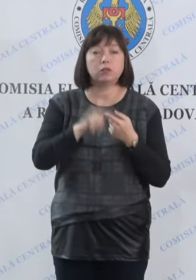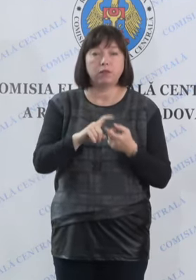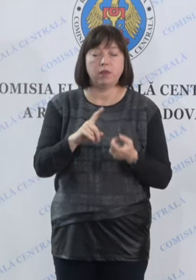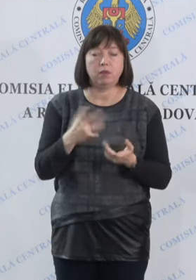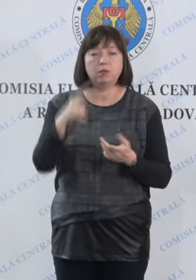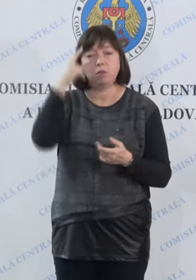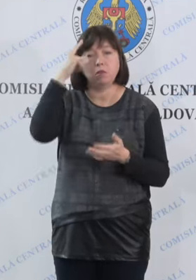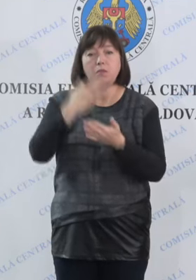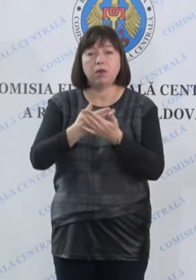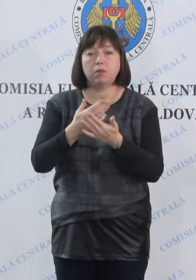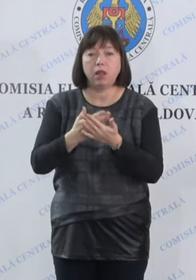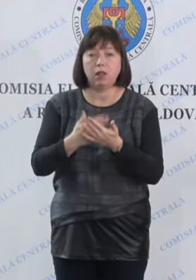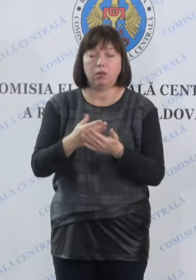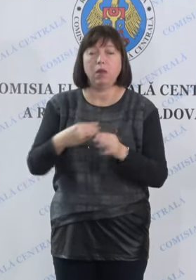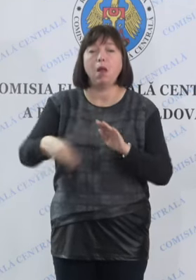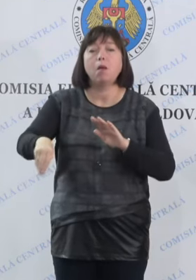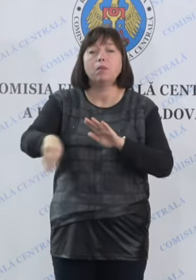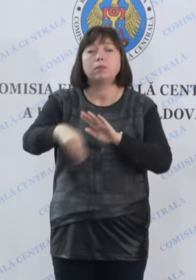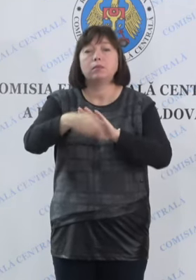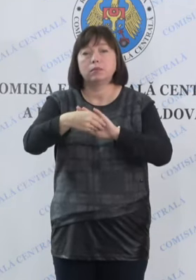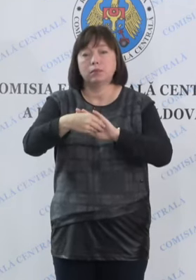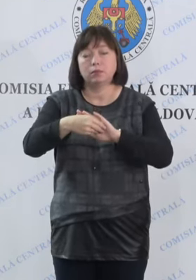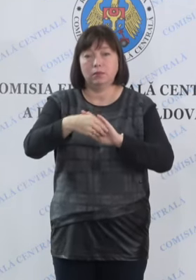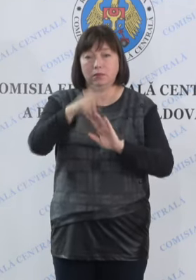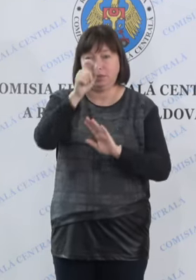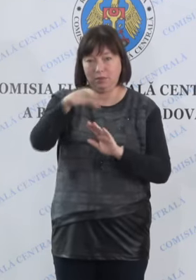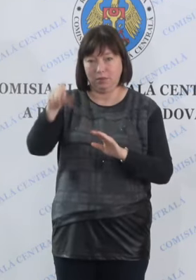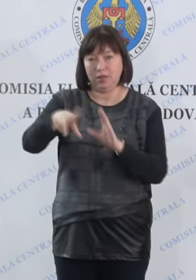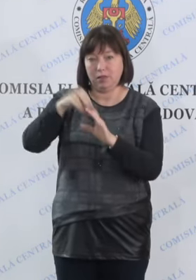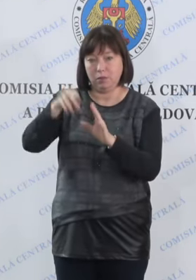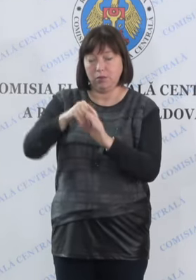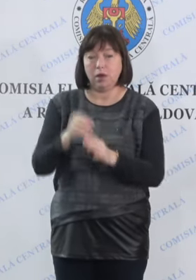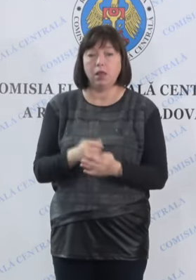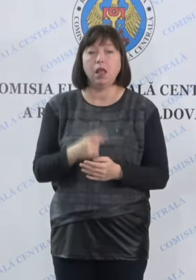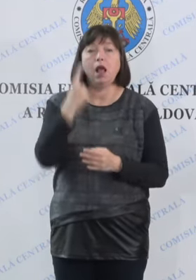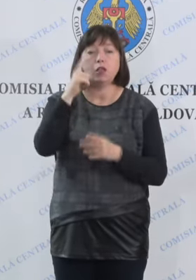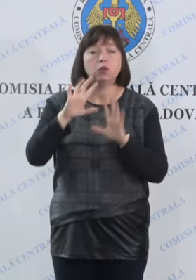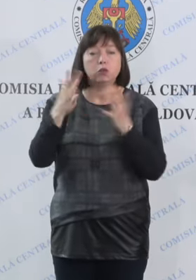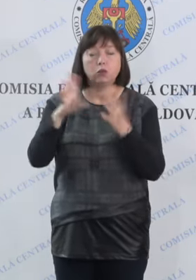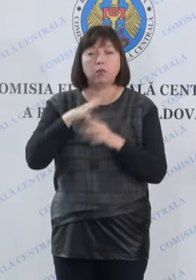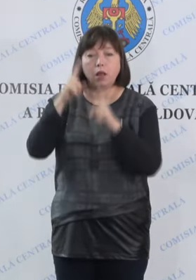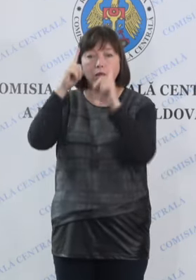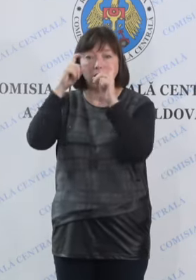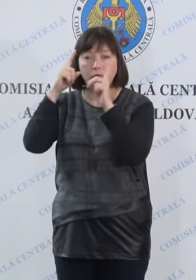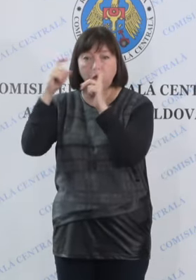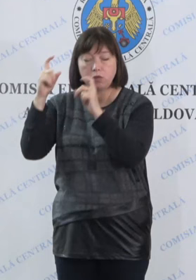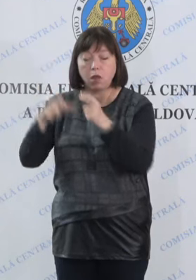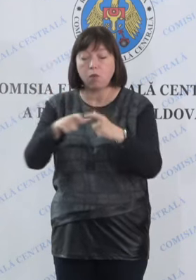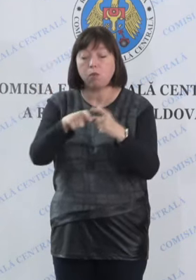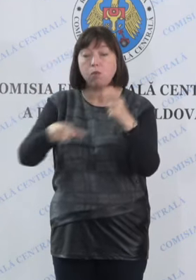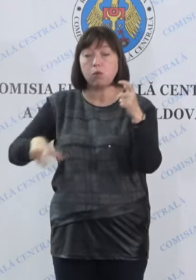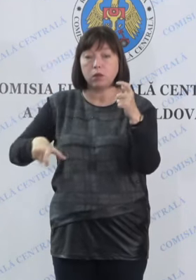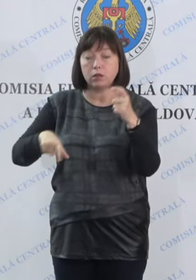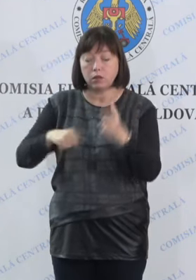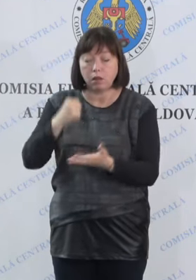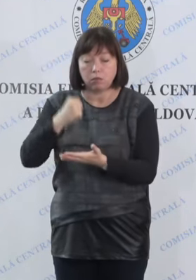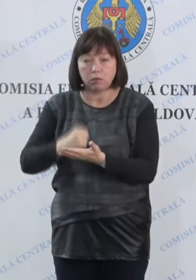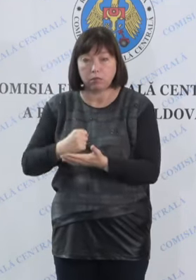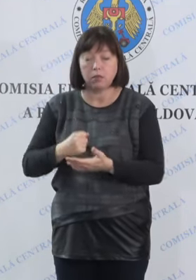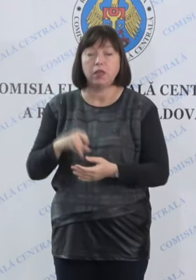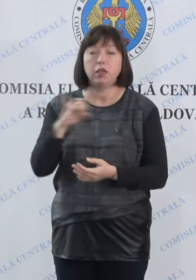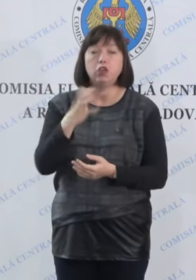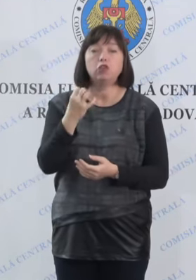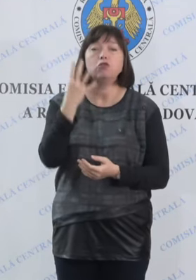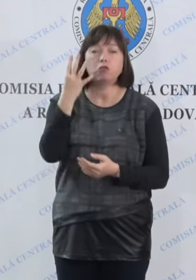presupus act de corupere a alegătorilor, un caz de fotografiere a buletinului de vot și alte